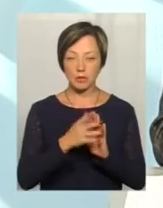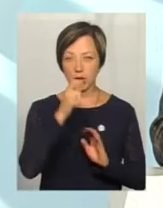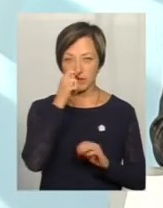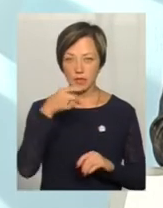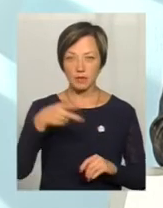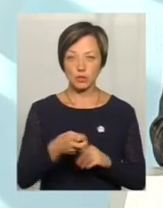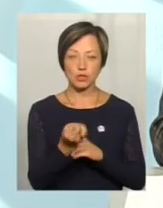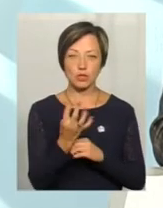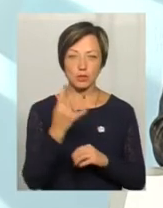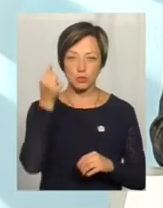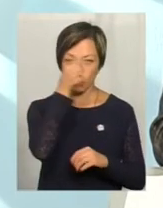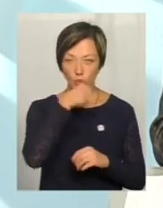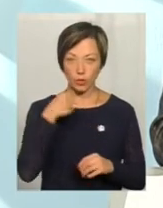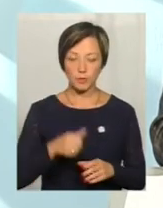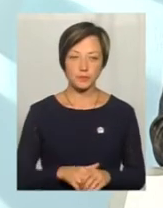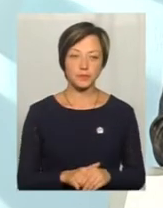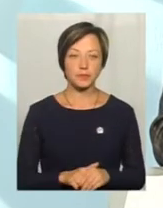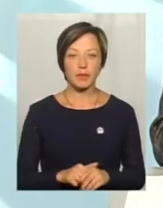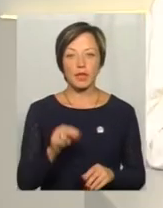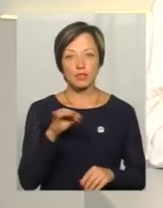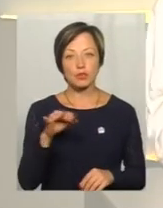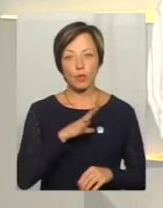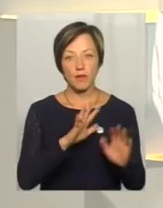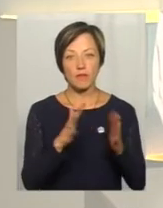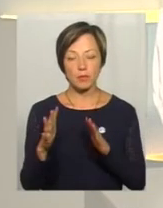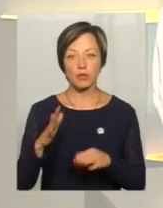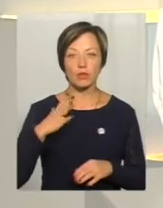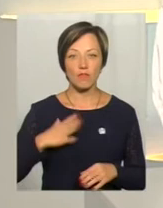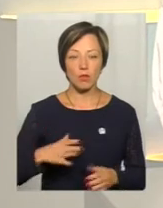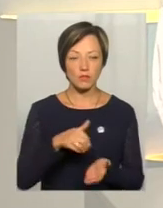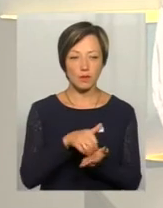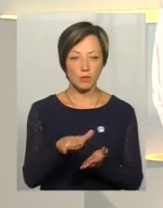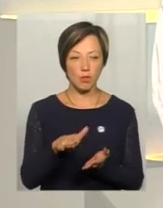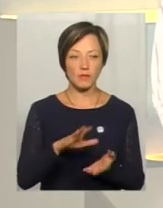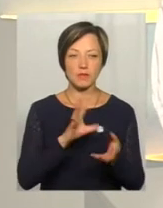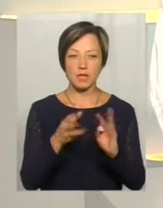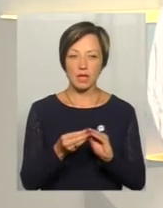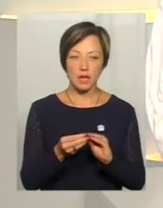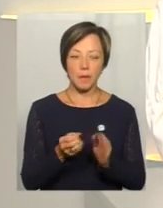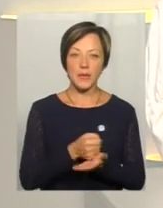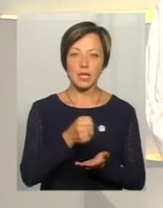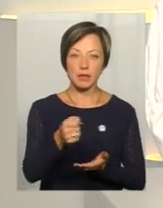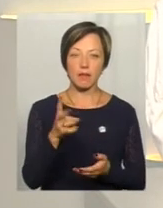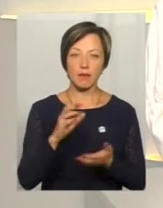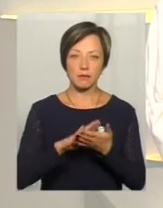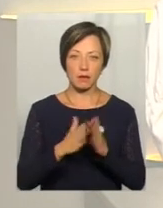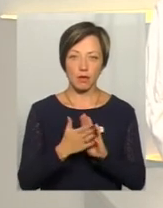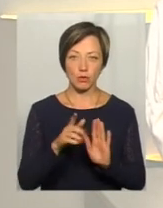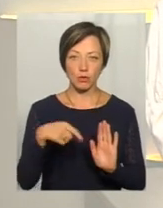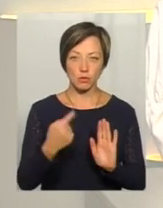2014 року. А чи були випадки, коли довелось відмовити, взагалі відмовити претенденту на статус?